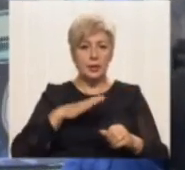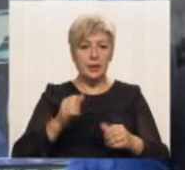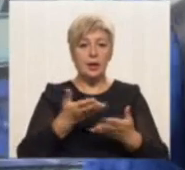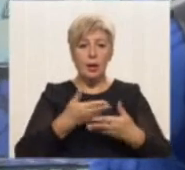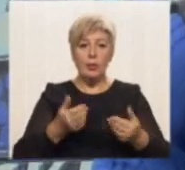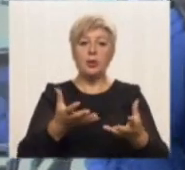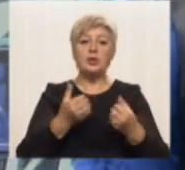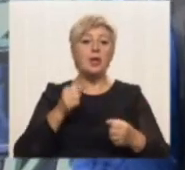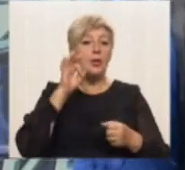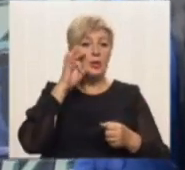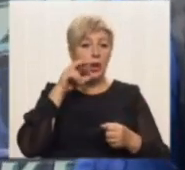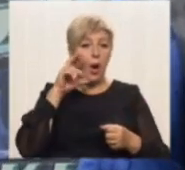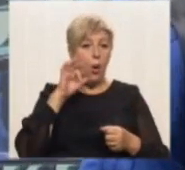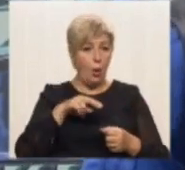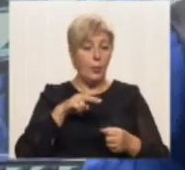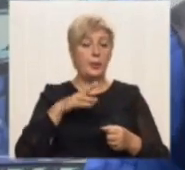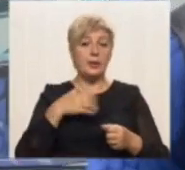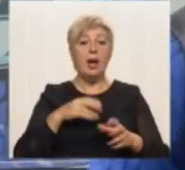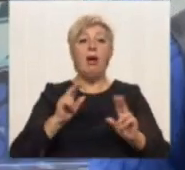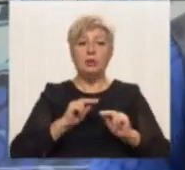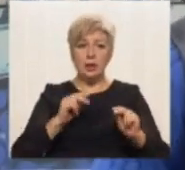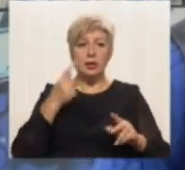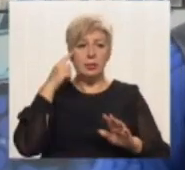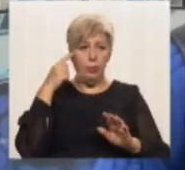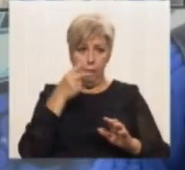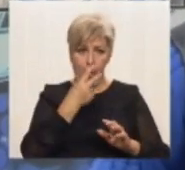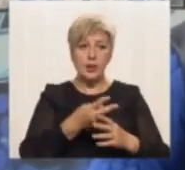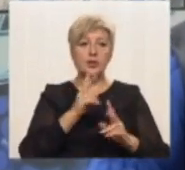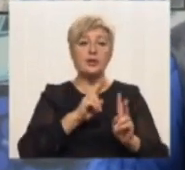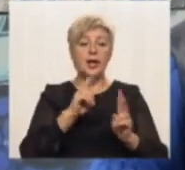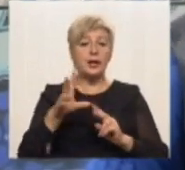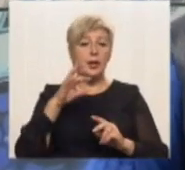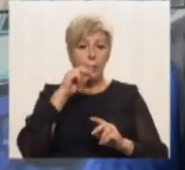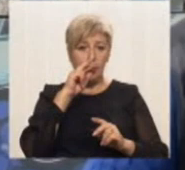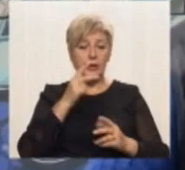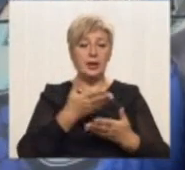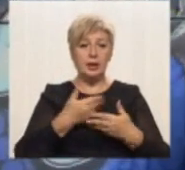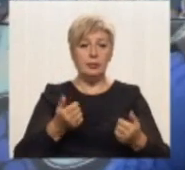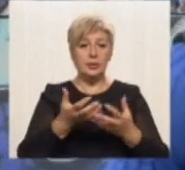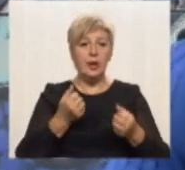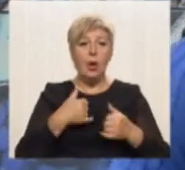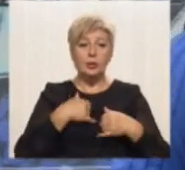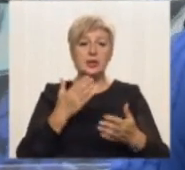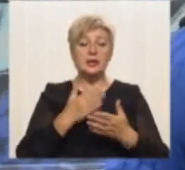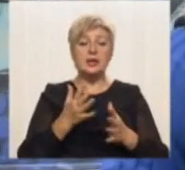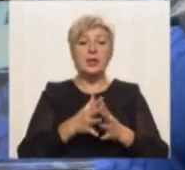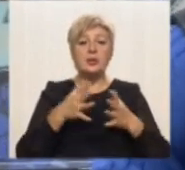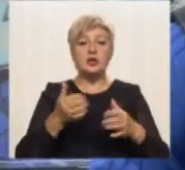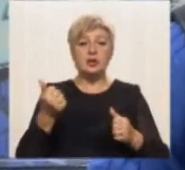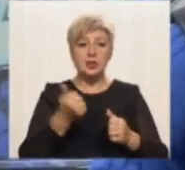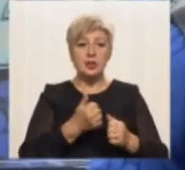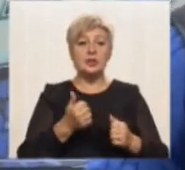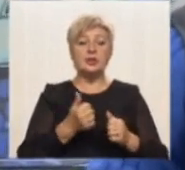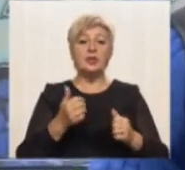цих матчів. Звичайно, тренер бачив, які помилки ми допускаємо. У нас є тепер більше тижня, щоб підготуватись і приділити увагу своїм